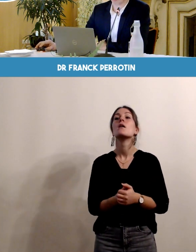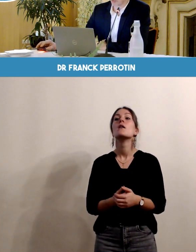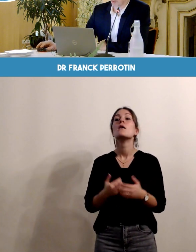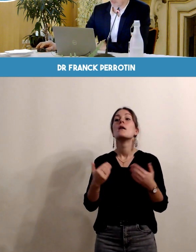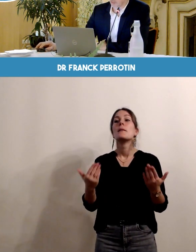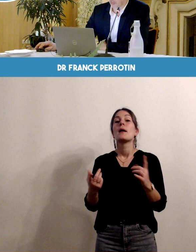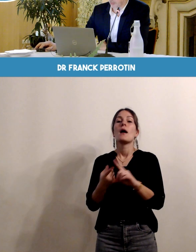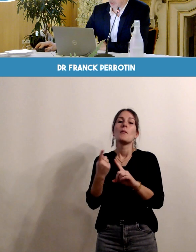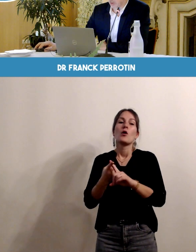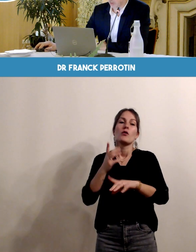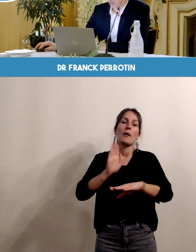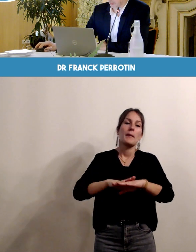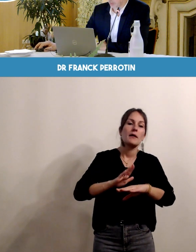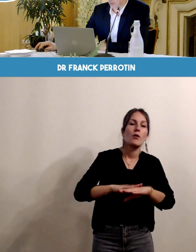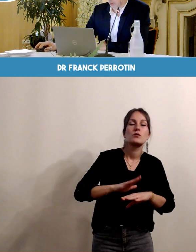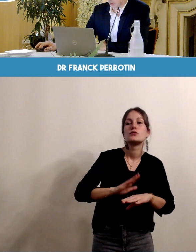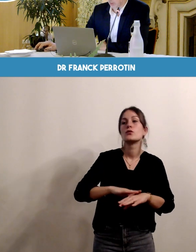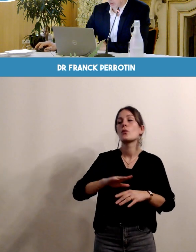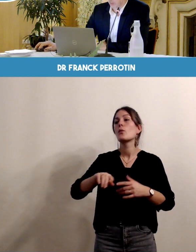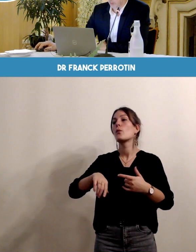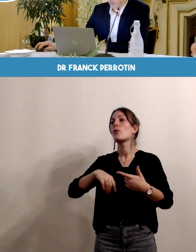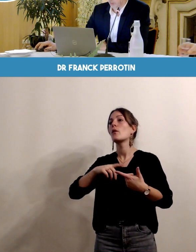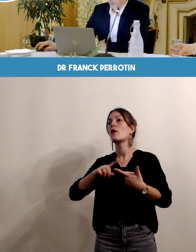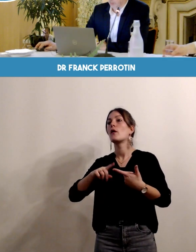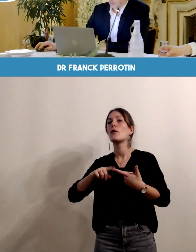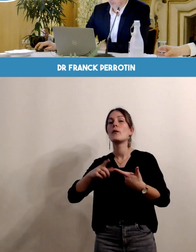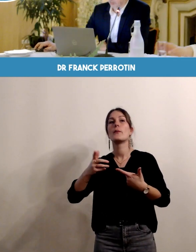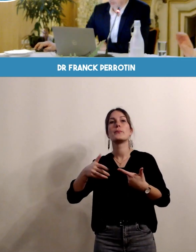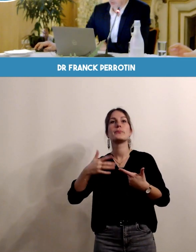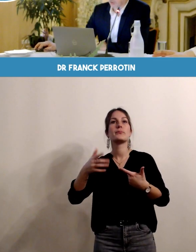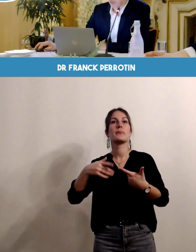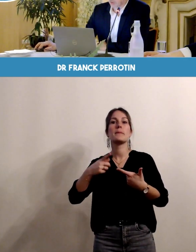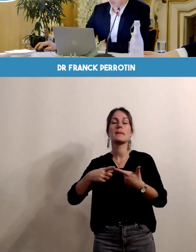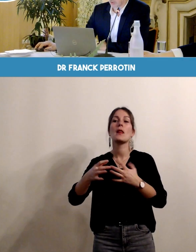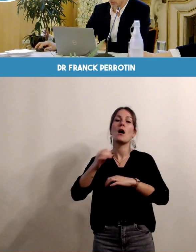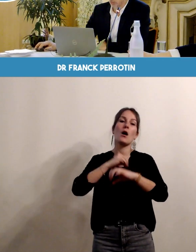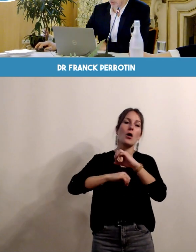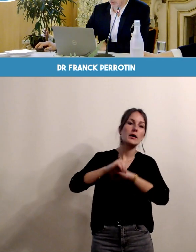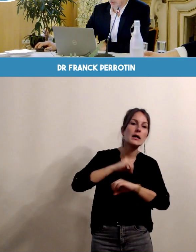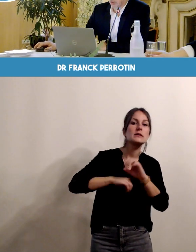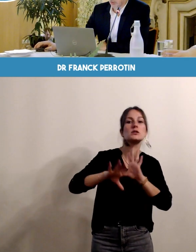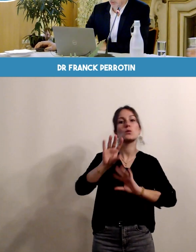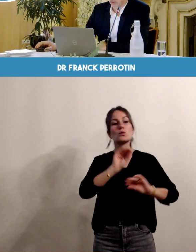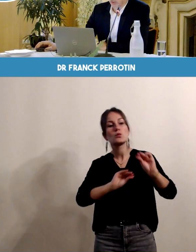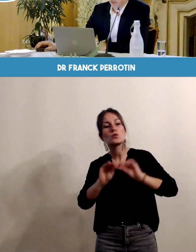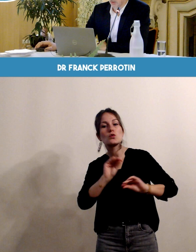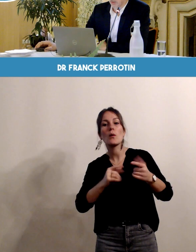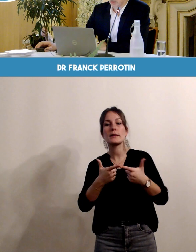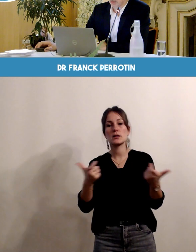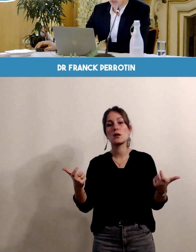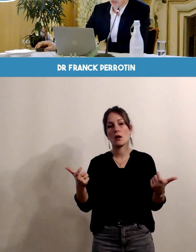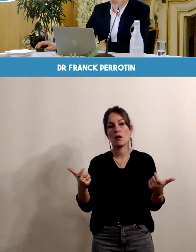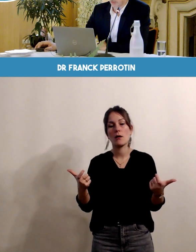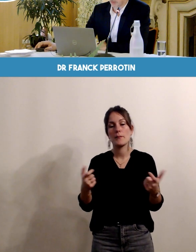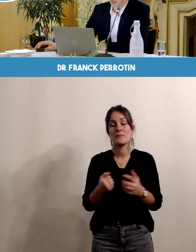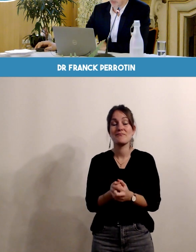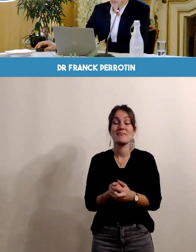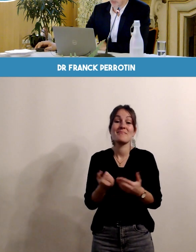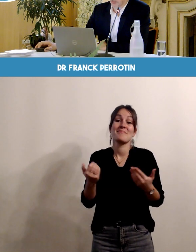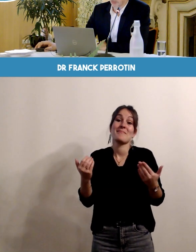de prévention, en matière d'organisation des soins. Hélas,